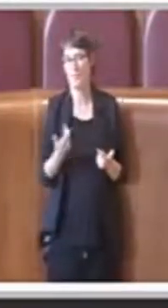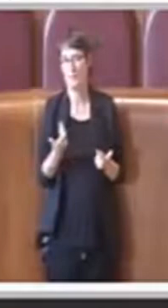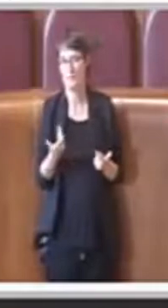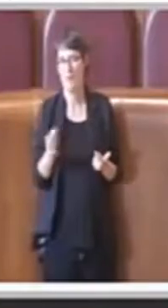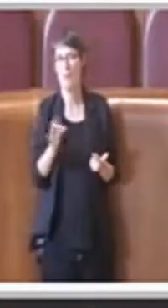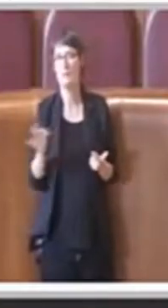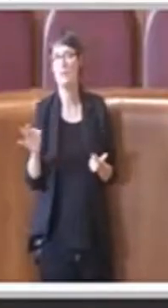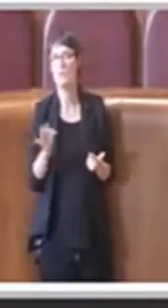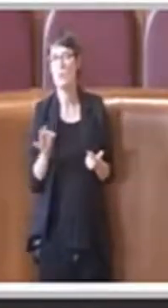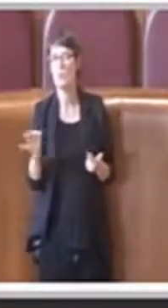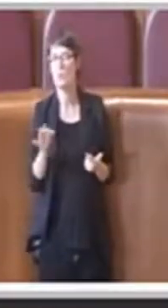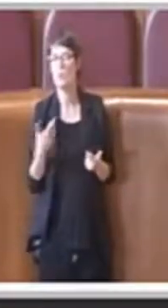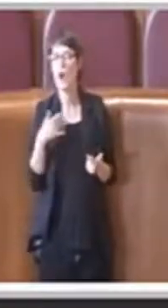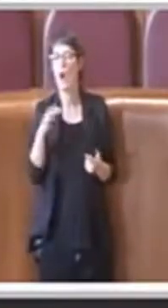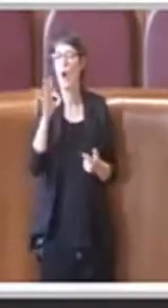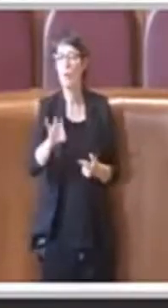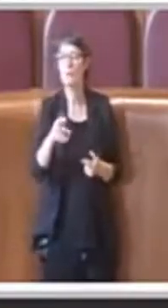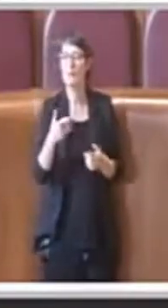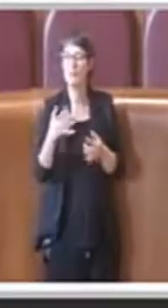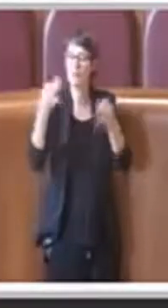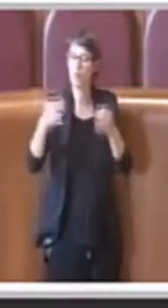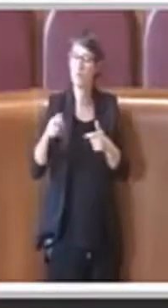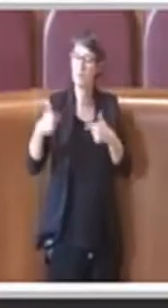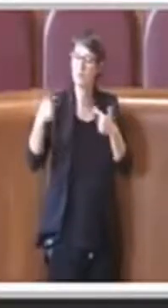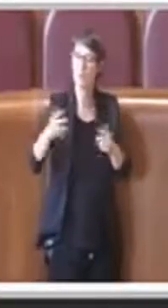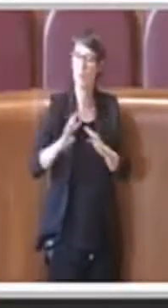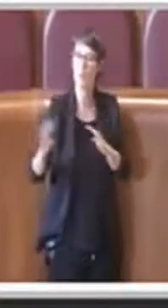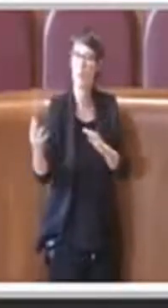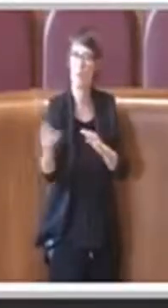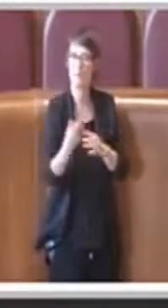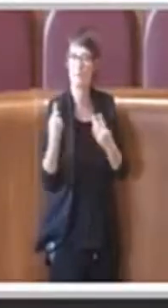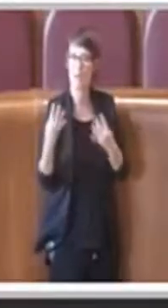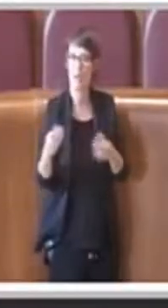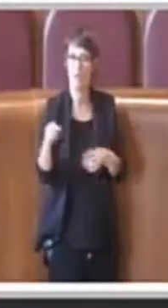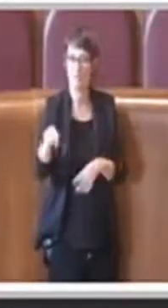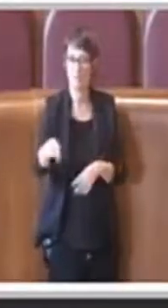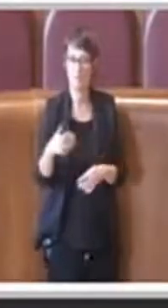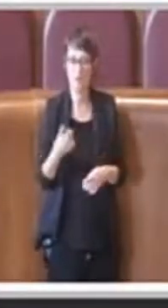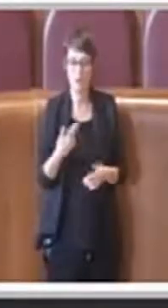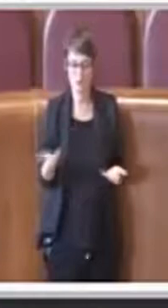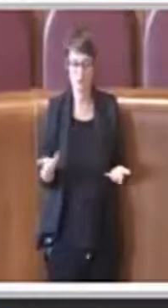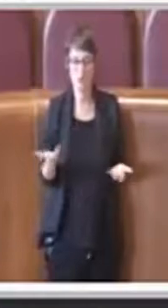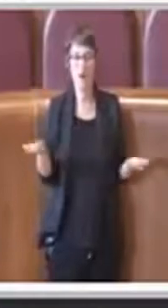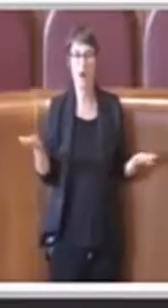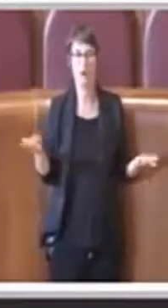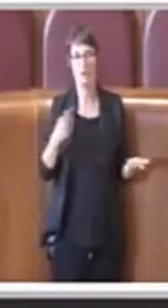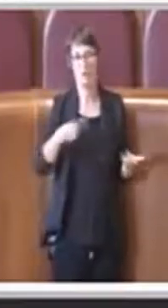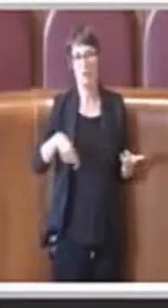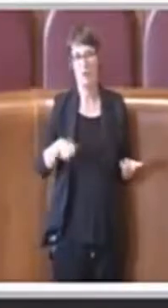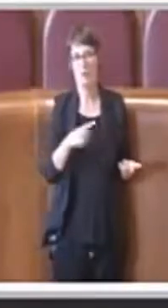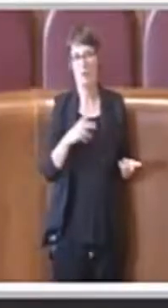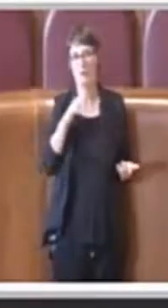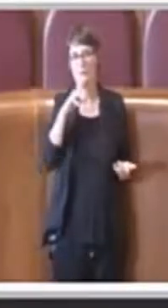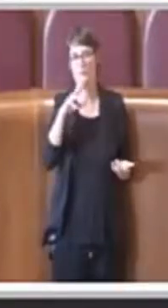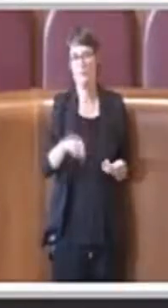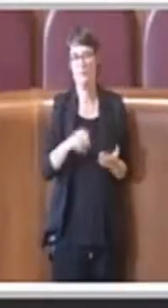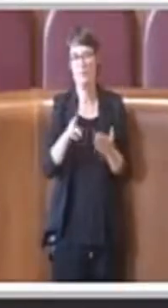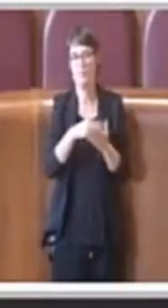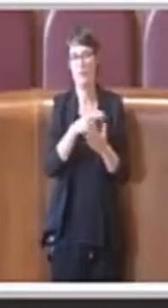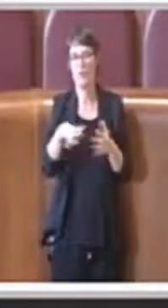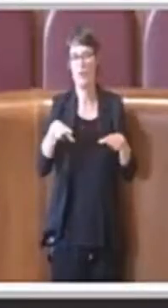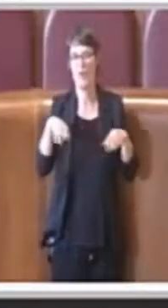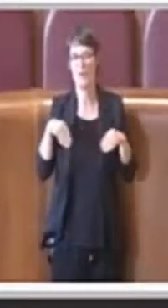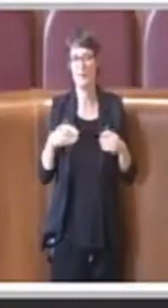per mettere in sicurezza questo parco. Allora noi rassegniamo appunto il voto di astensione su